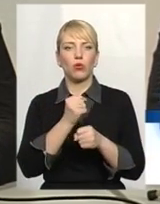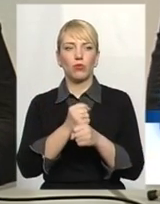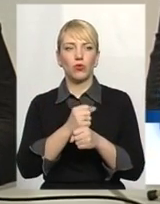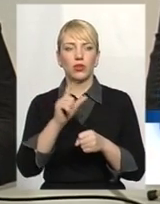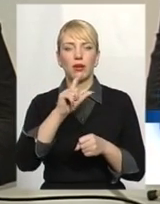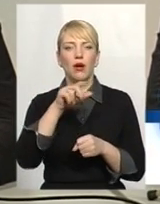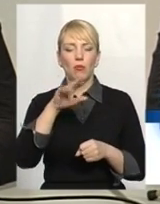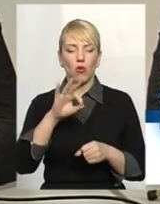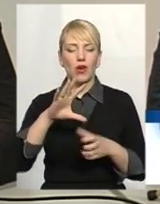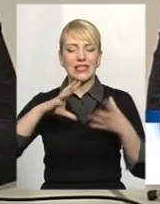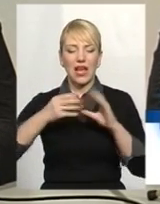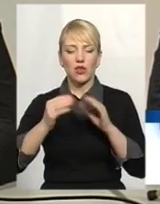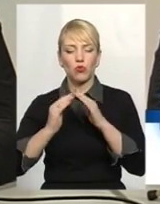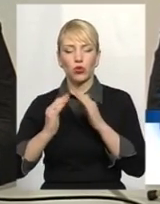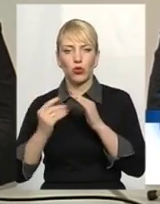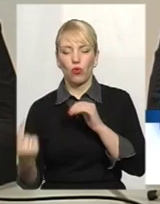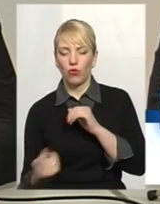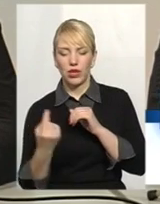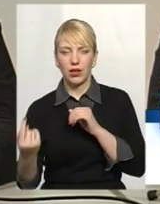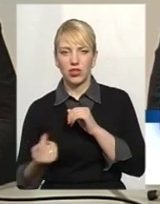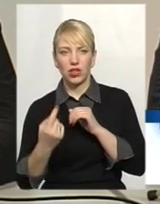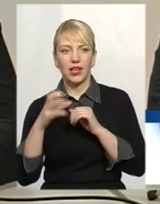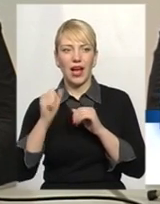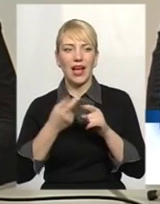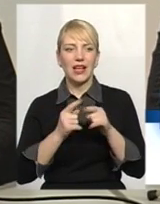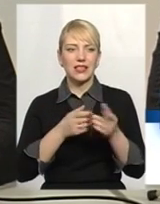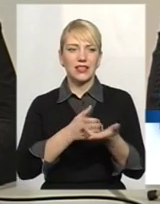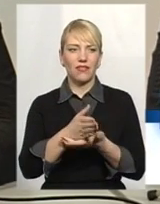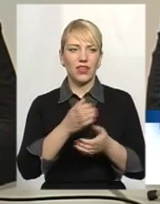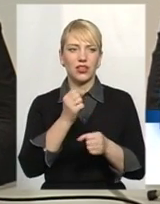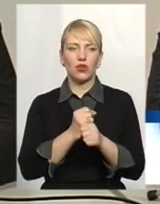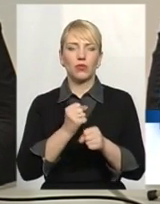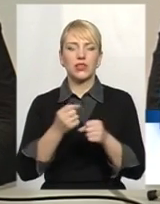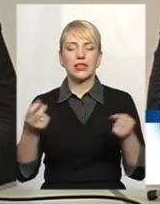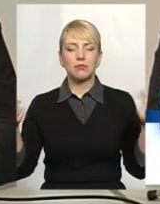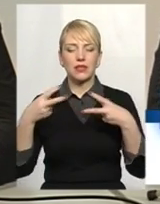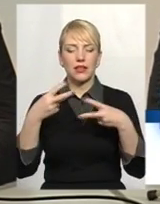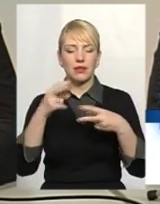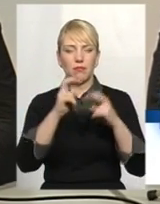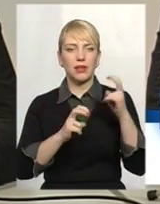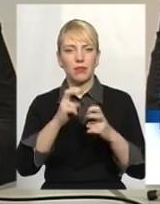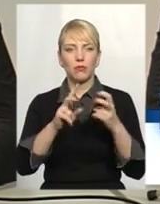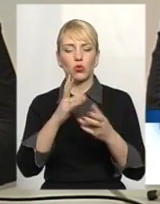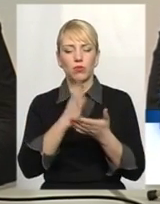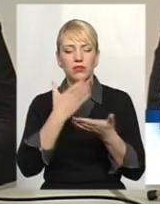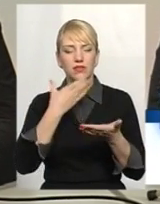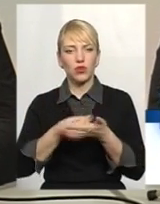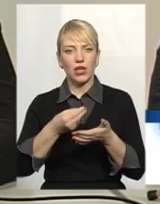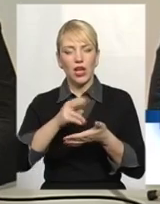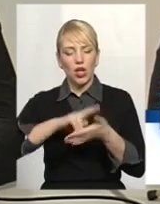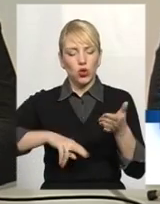загальнобудинкових лічильників, а ці види робіт виконує спеціалізоване підприємства, які мають відповідні дозволи